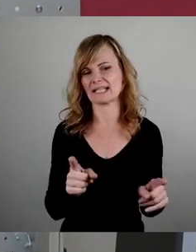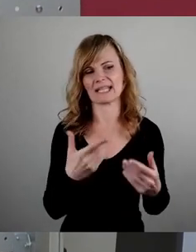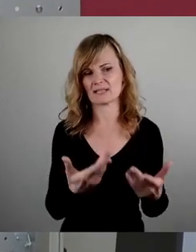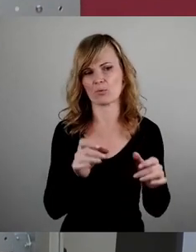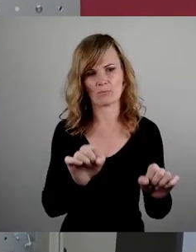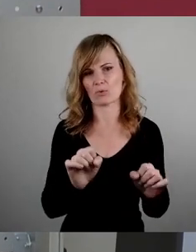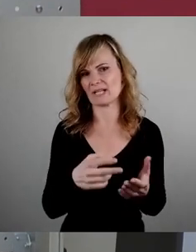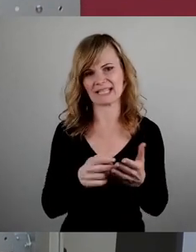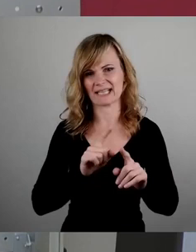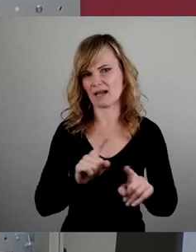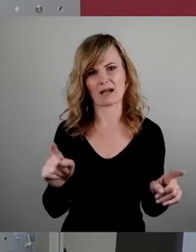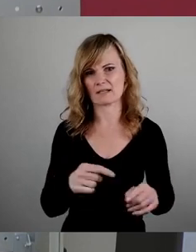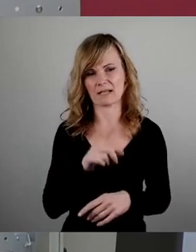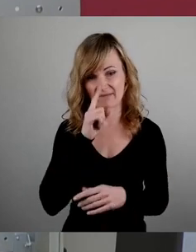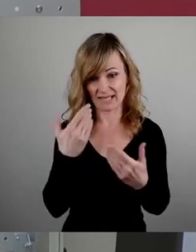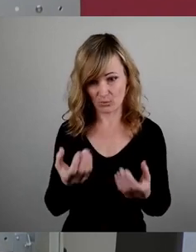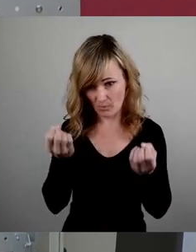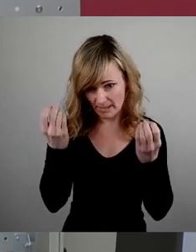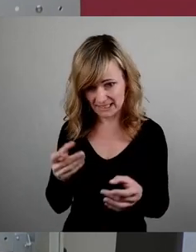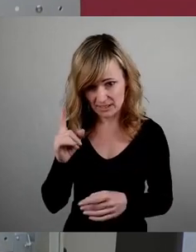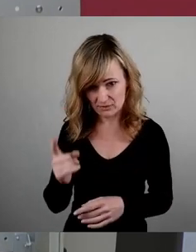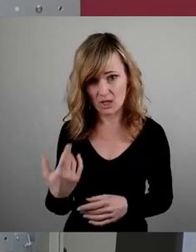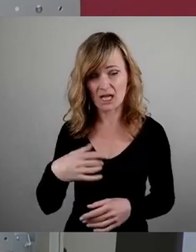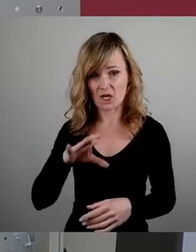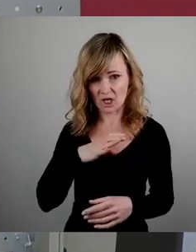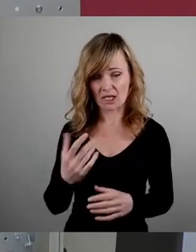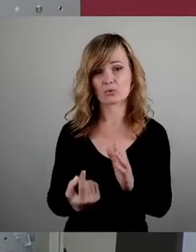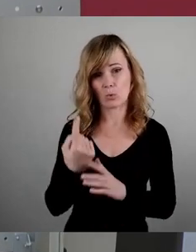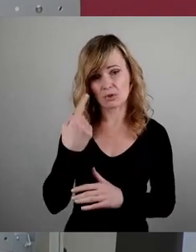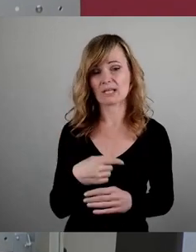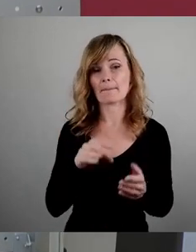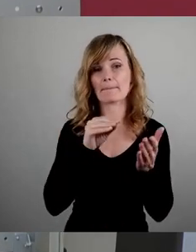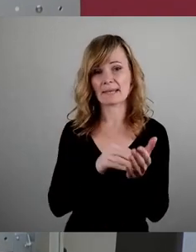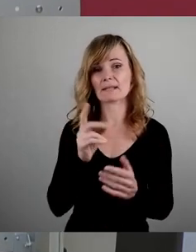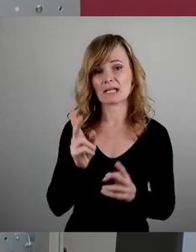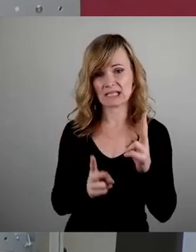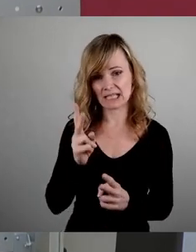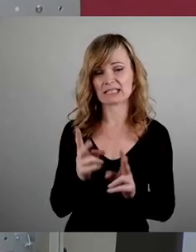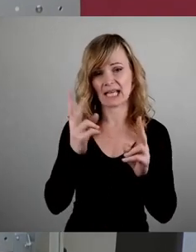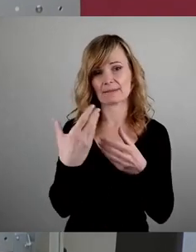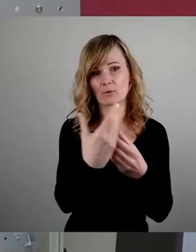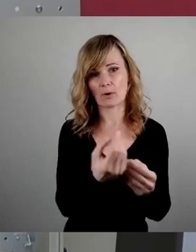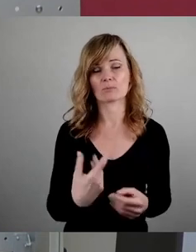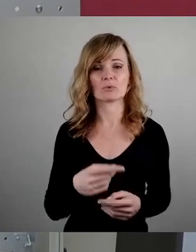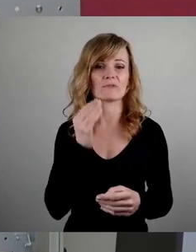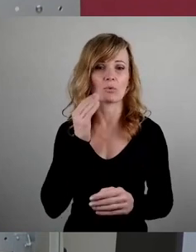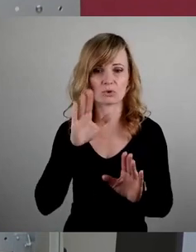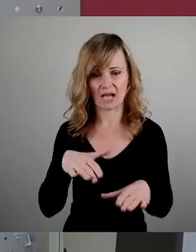das geht gar nicht. Wenn das wirklich passiert sein sollte, ist die Chance ziemlich groß, dass man als Mieter dann auch vor Gericht Recht bekommt und seine Wohnung auch behalten kann.